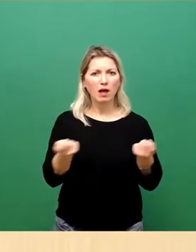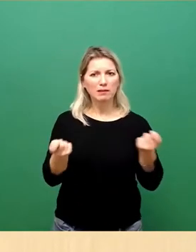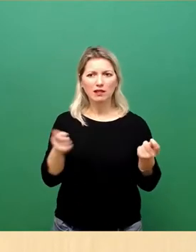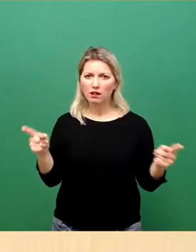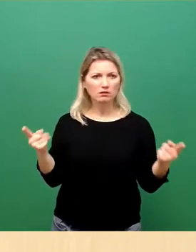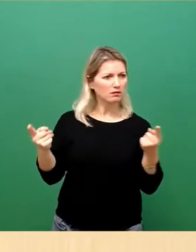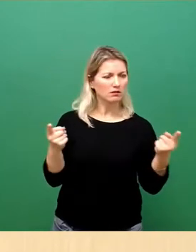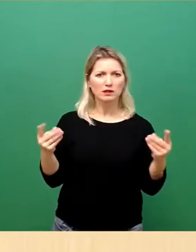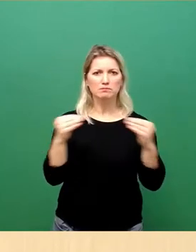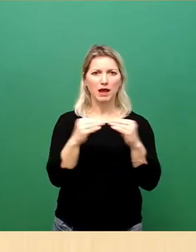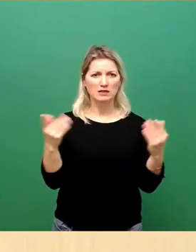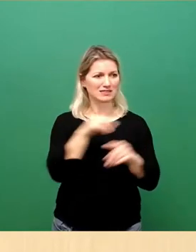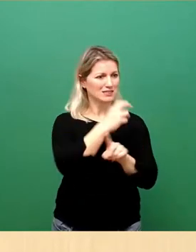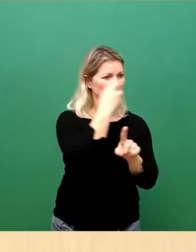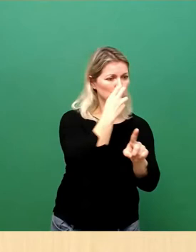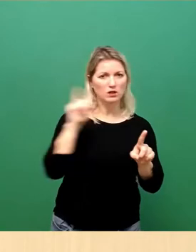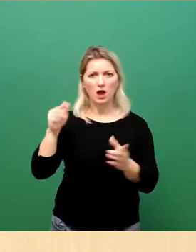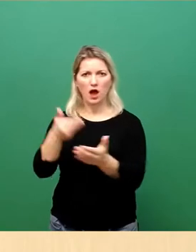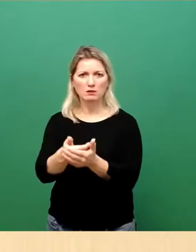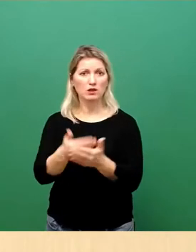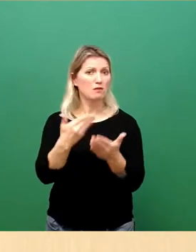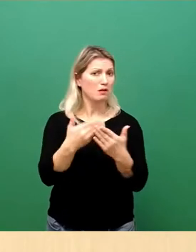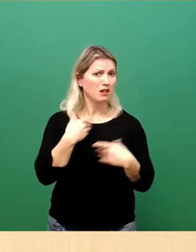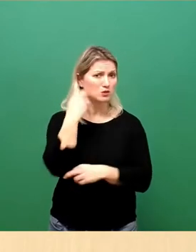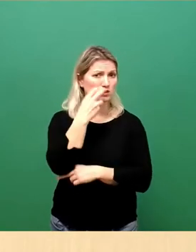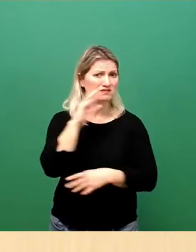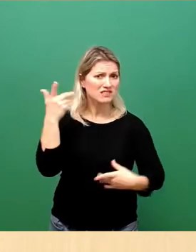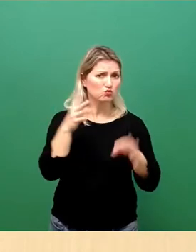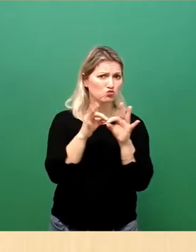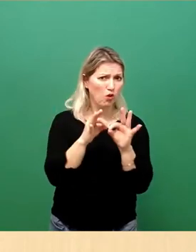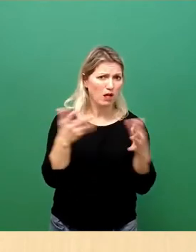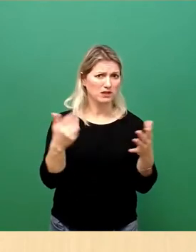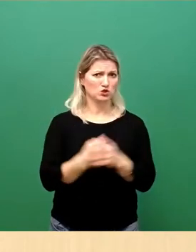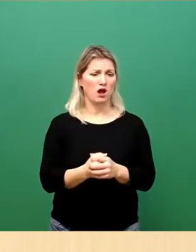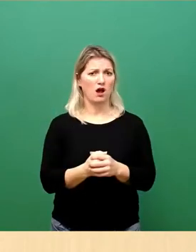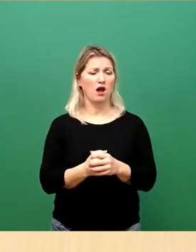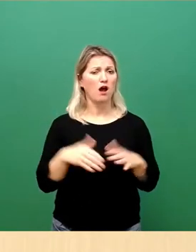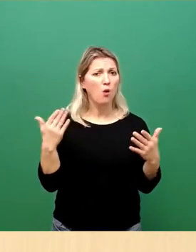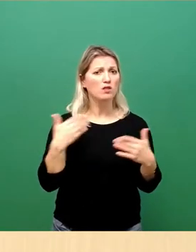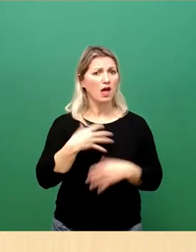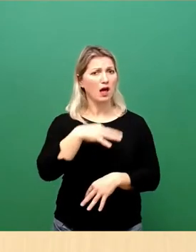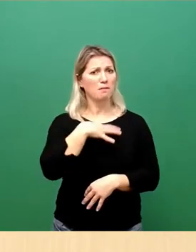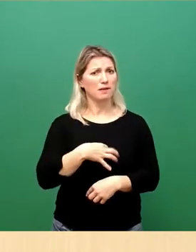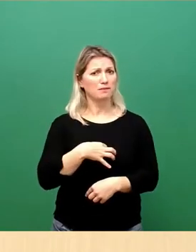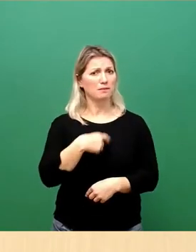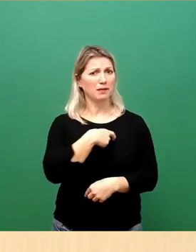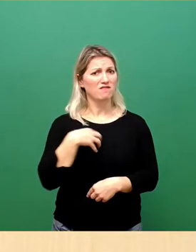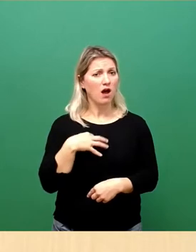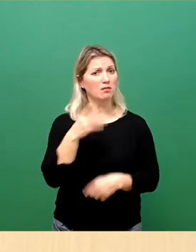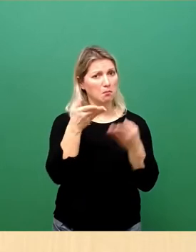suchen aktiv nach Dolmetscherinnen und Dolmetschern oder Privatleuten, die zur Aufnahme von Flüchtlingen bereit sind.